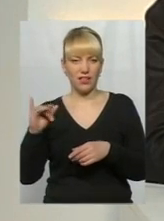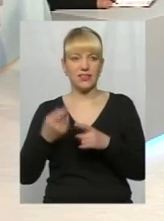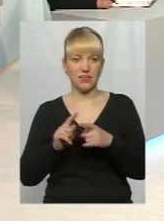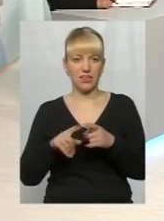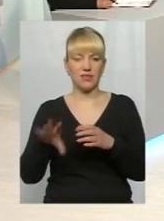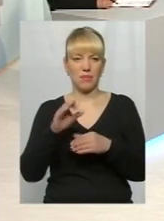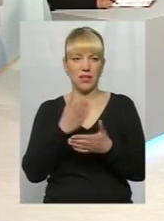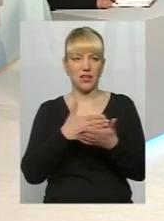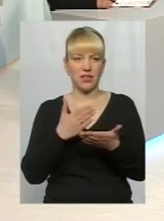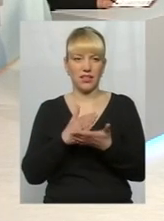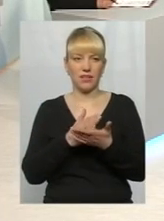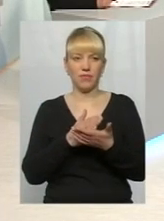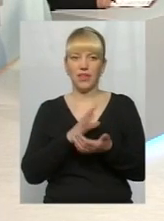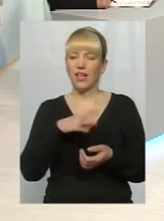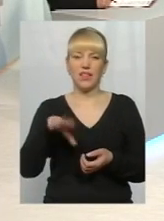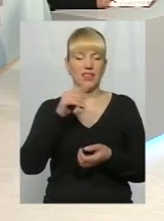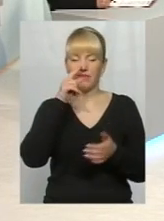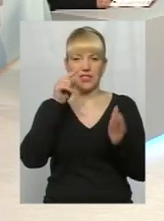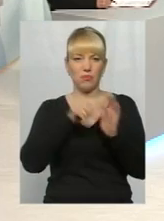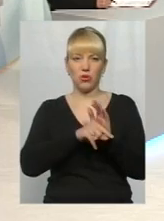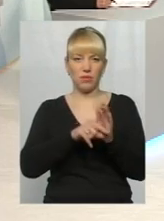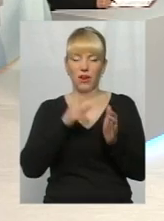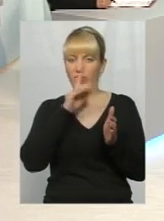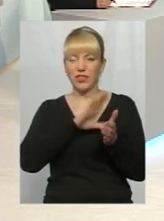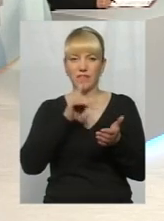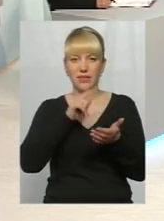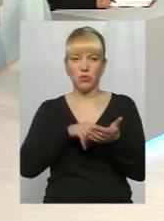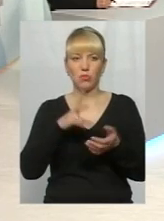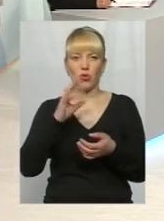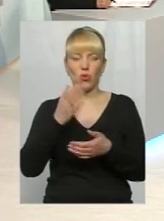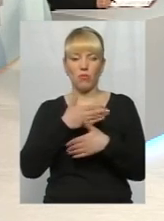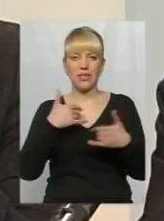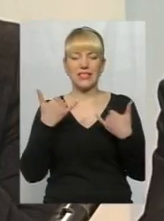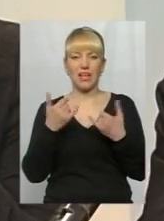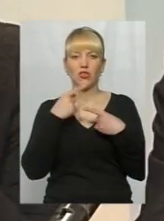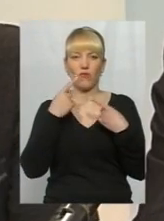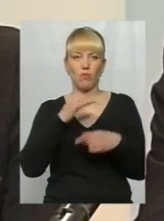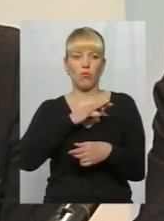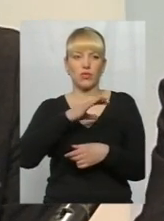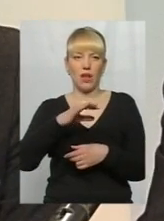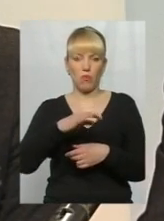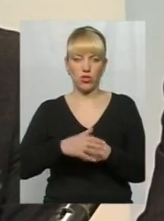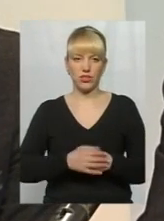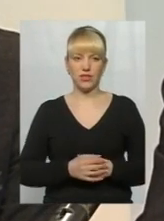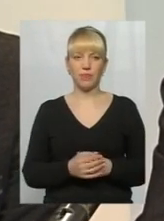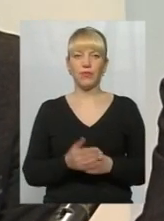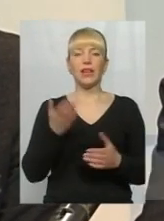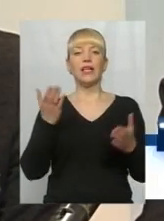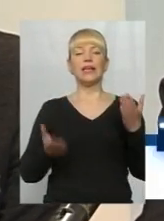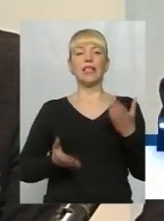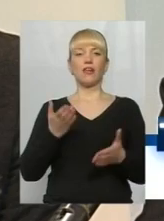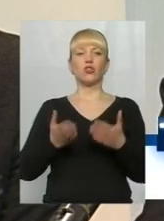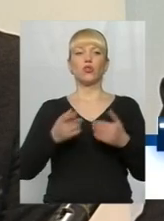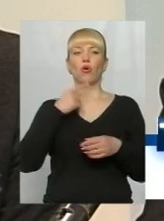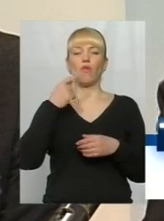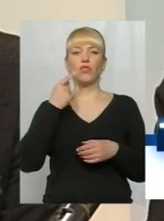всі в неї потрапляють. Не всі потрапляють, правильно. Але ми зараз говоримо про заможність, зрештою, правильно? Якщо згадувати